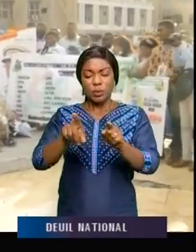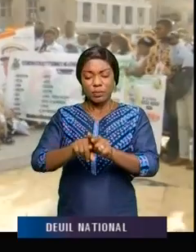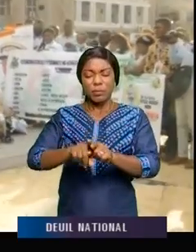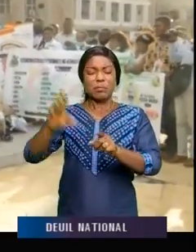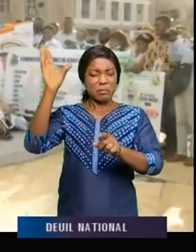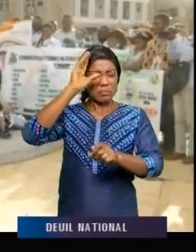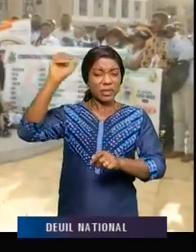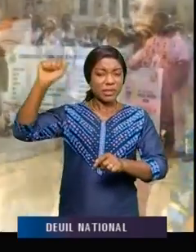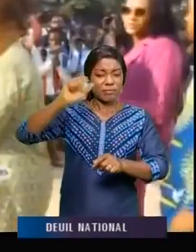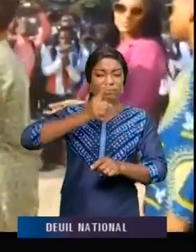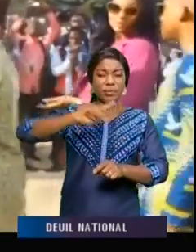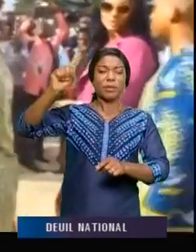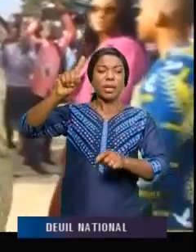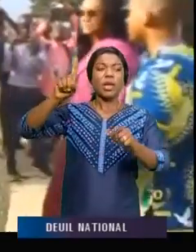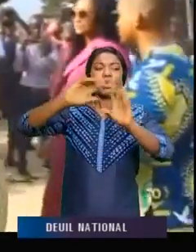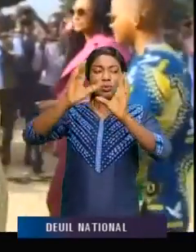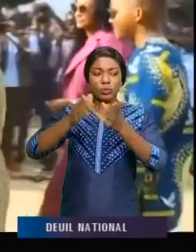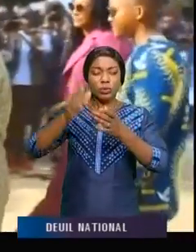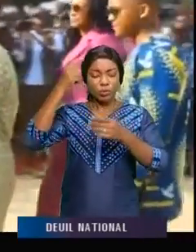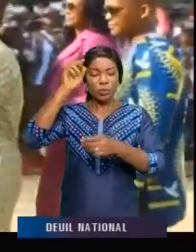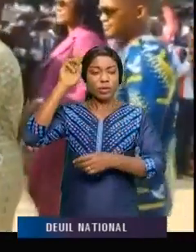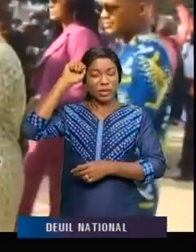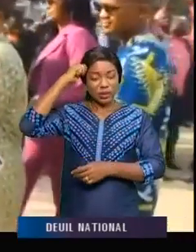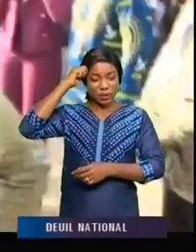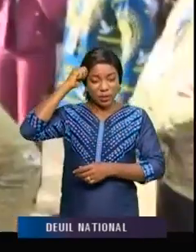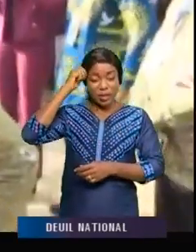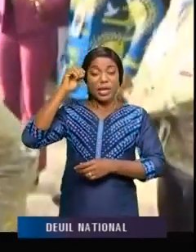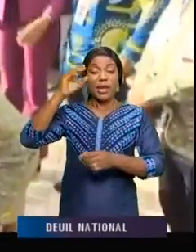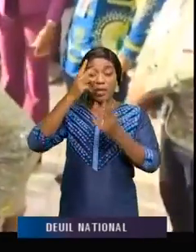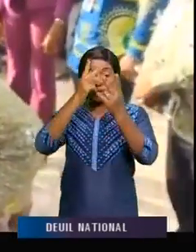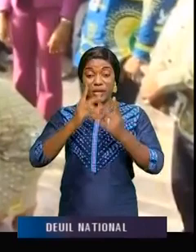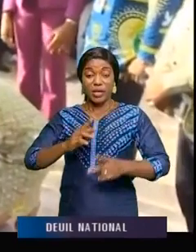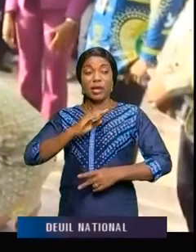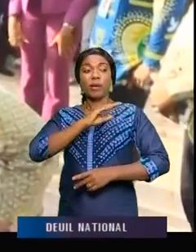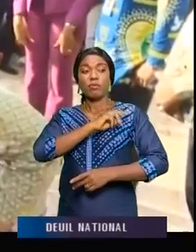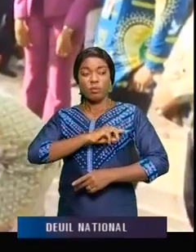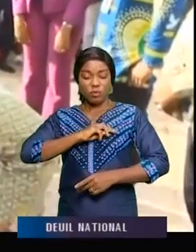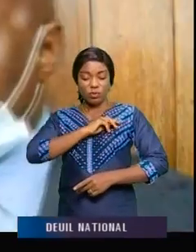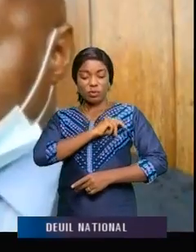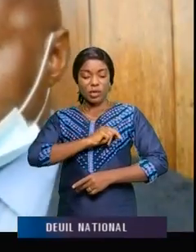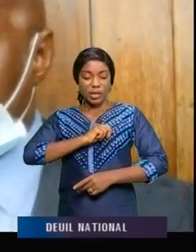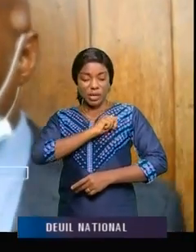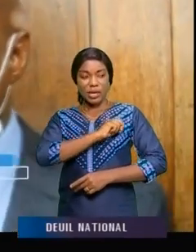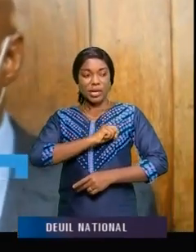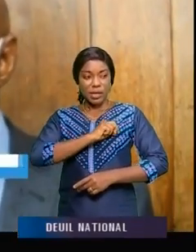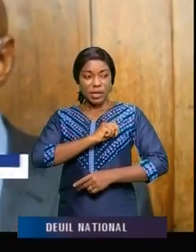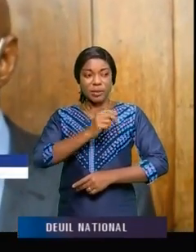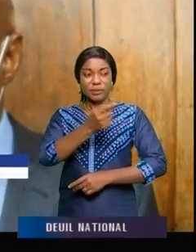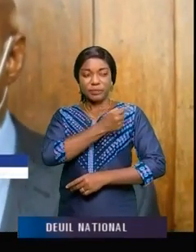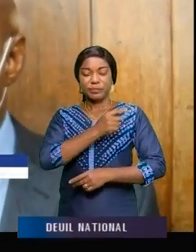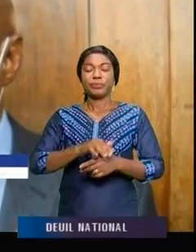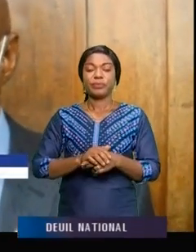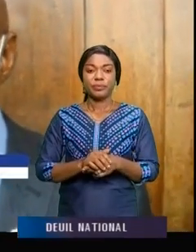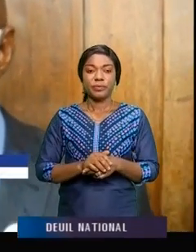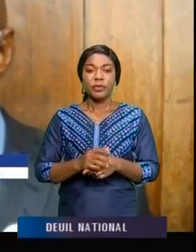comme un seul homme. Ils ont été tous synonymes pour reconnaître les valeurs morales qu'avait incarné cet homme d'état exceptionnel. Nous remercions aussi tous ceux